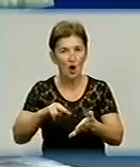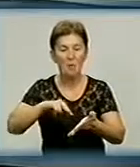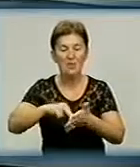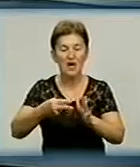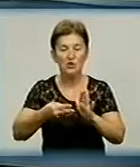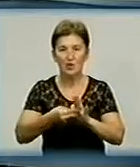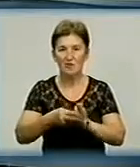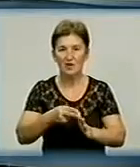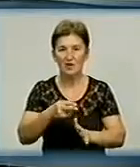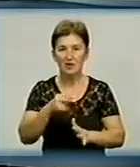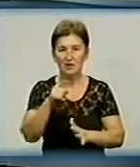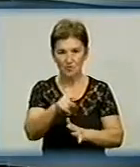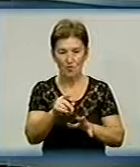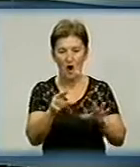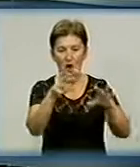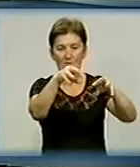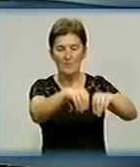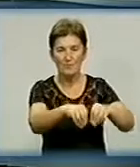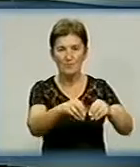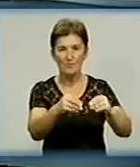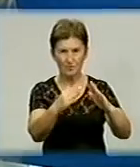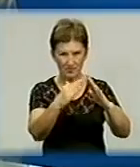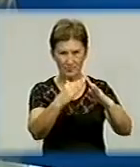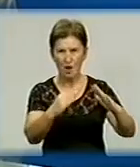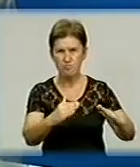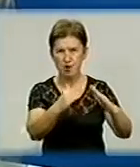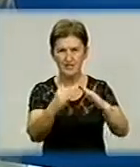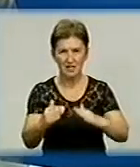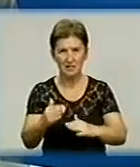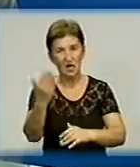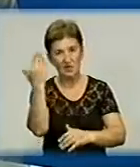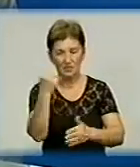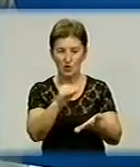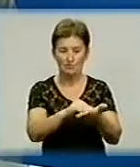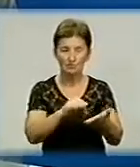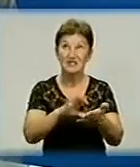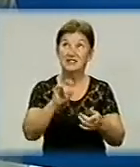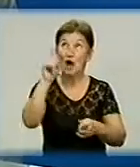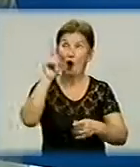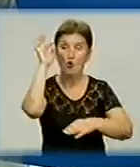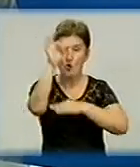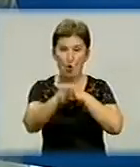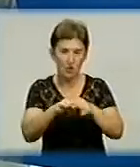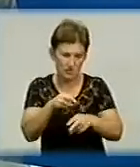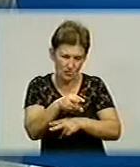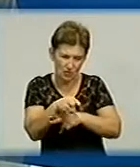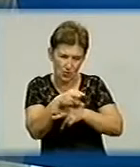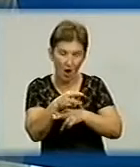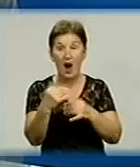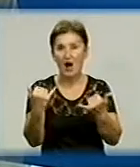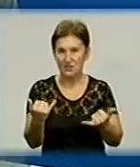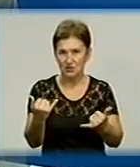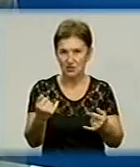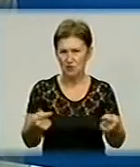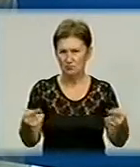нашого поселення, в даному випадку. Якщо раніше воно фіксувалося лише з космоса і досить умовно, то зараз дуже чітко, з геодезичними